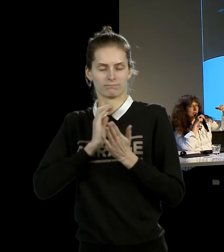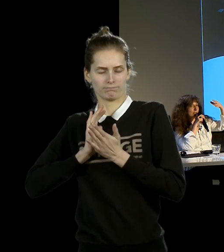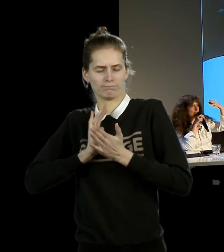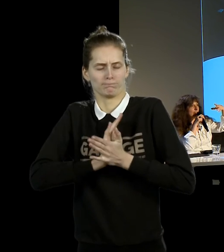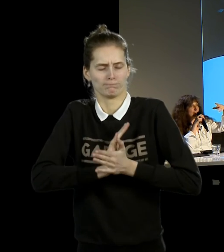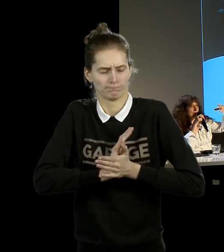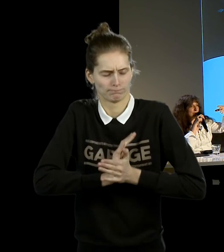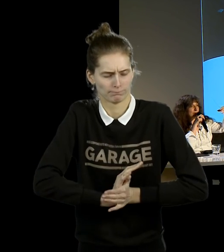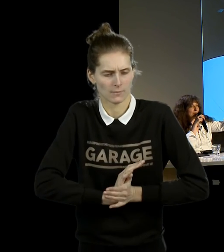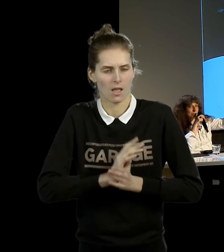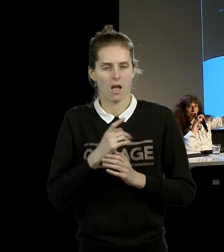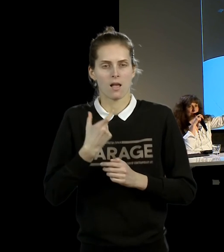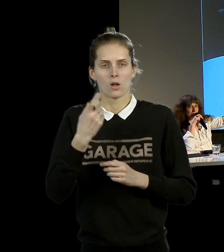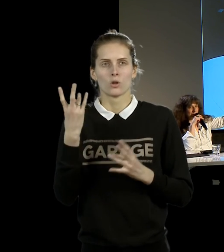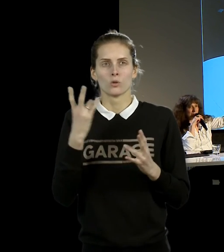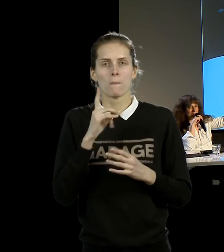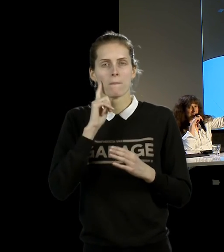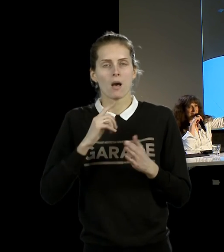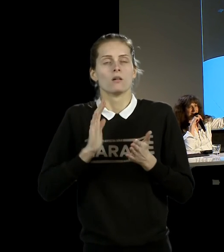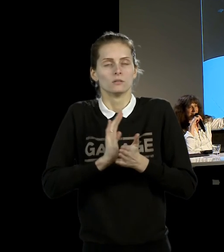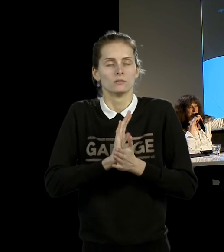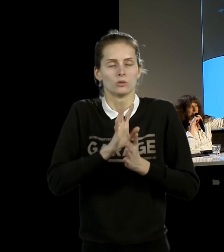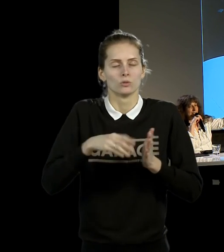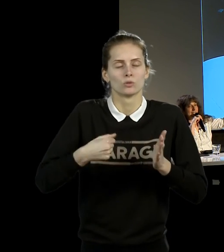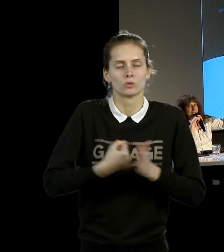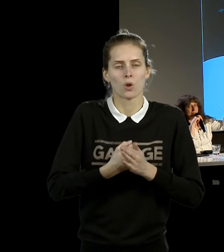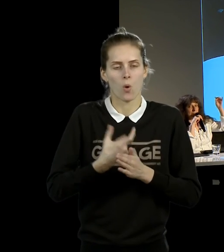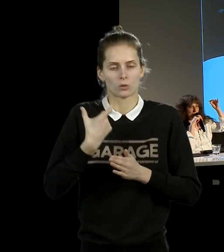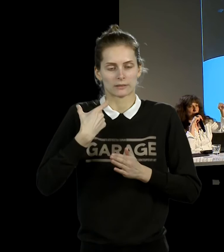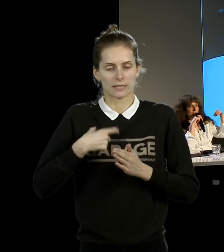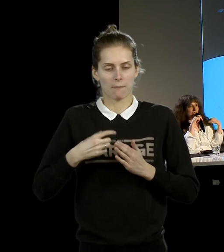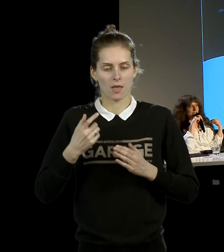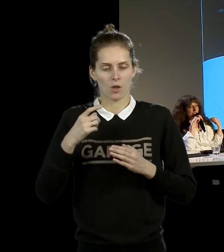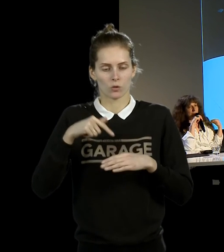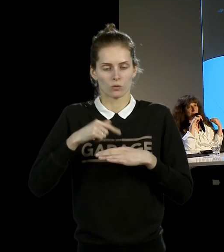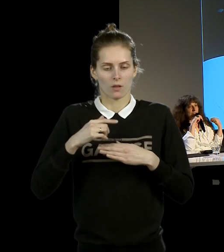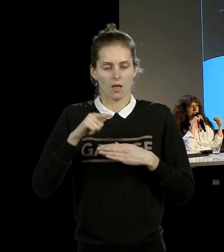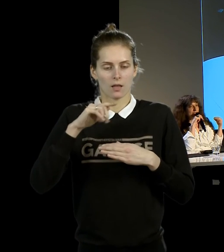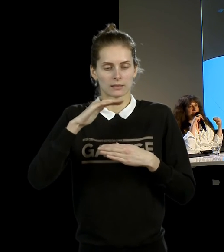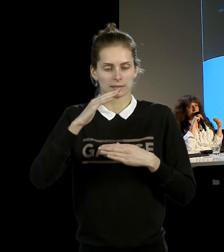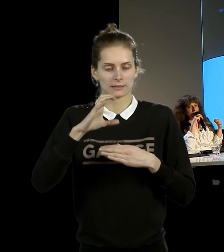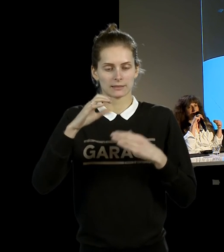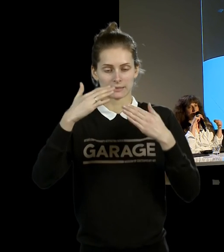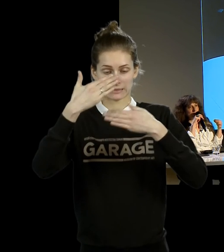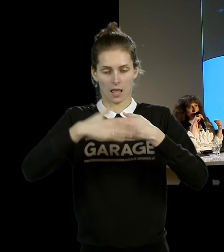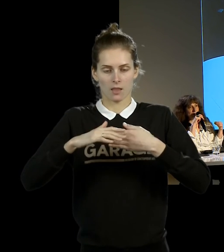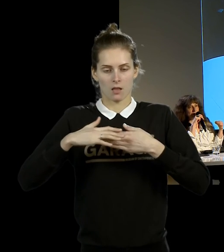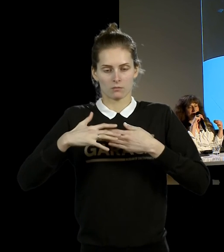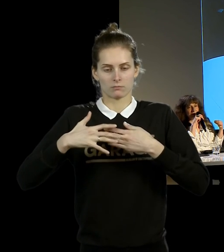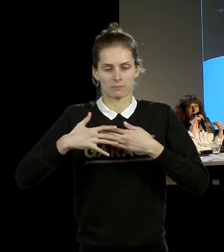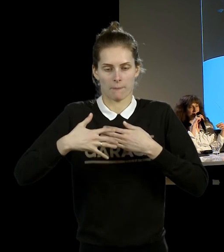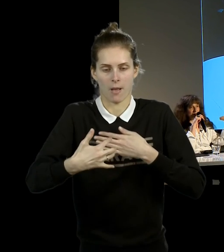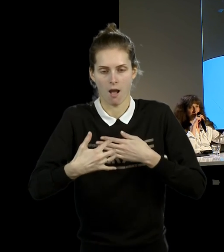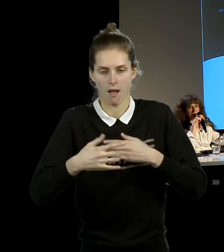почувствуете, как очертания вашего тела проступают с другой стороны стены, почувствуете каждый сантиметр своей кожи,